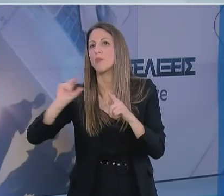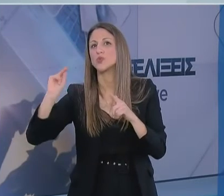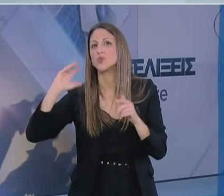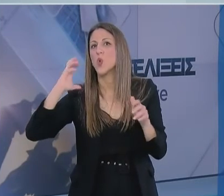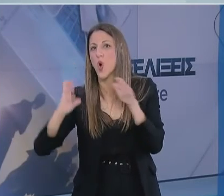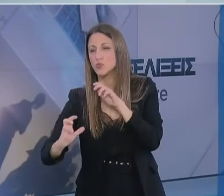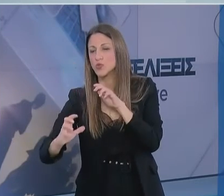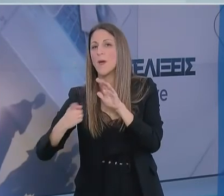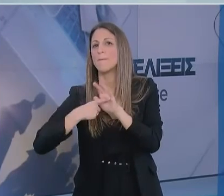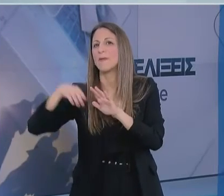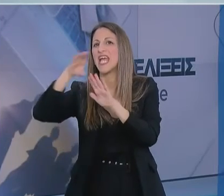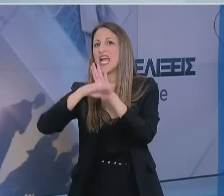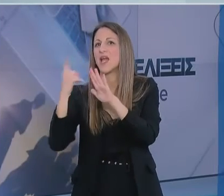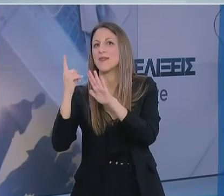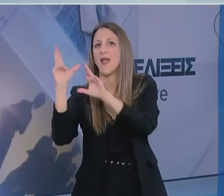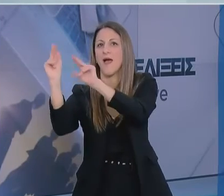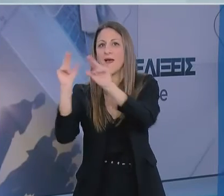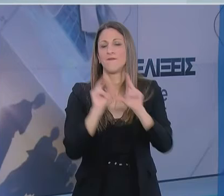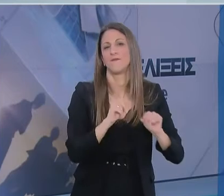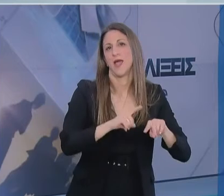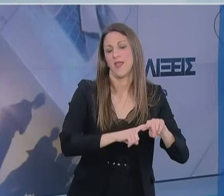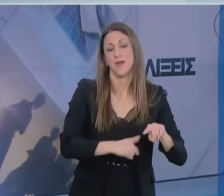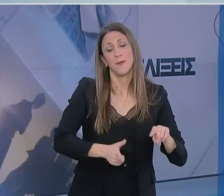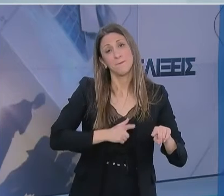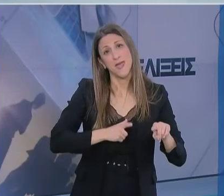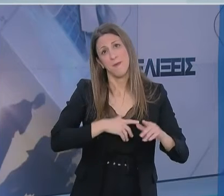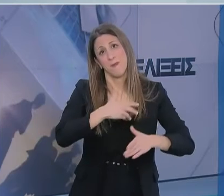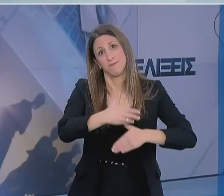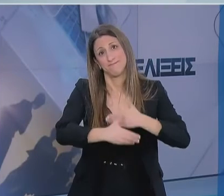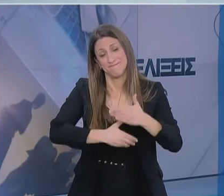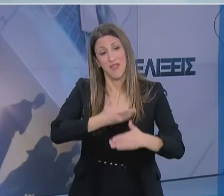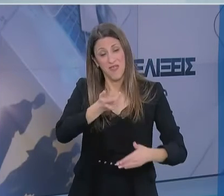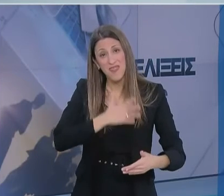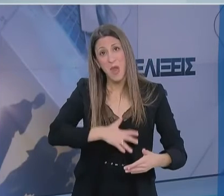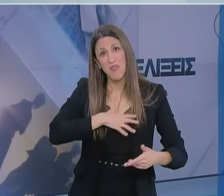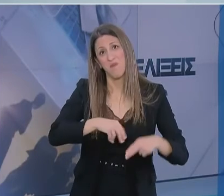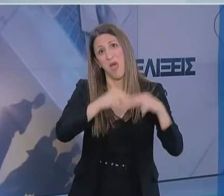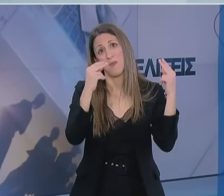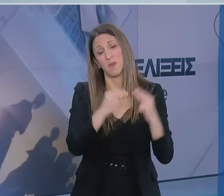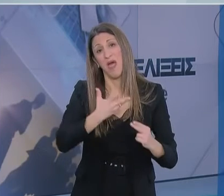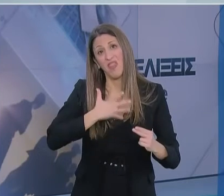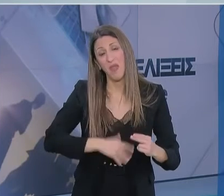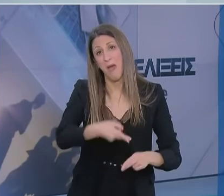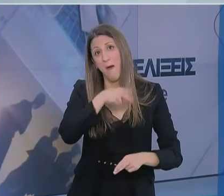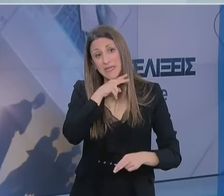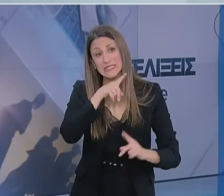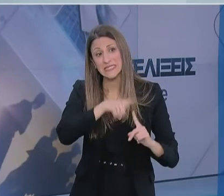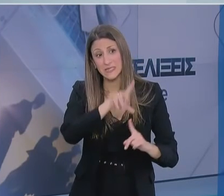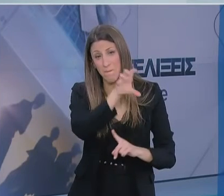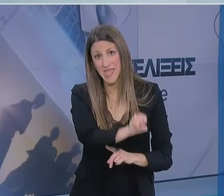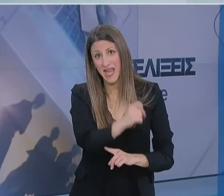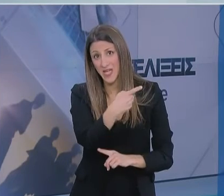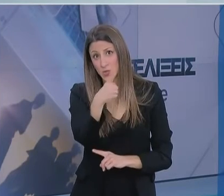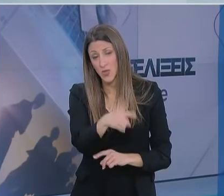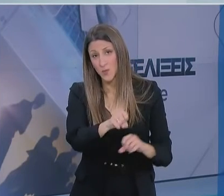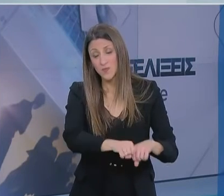ειδικότητα. Περιμένουμε πολλά από αυτό το τομέα και από την Διεθνή Επιστημονική Βιβλιογραφία. Σιγά σιγά μαζεύουμε και τα